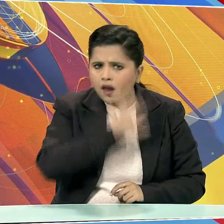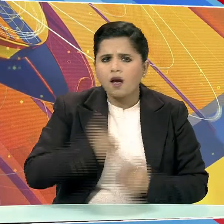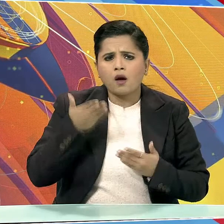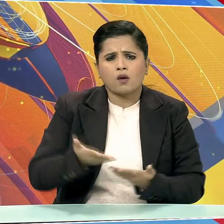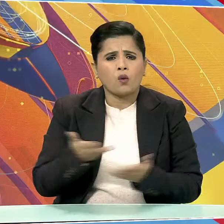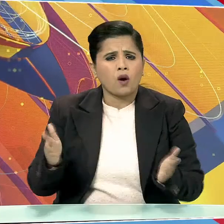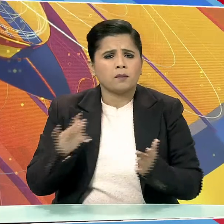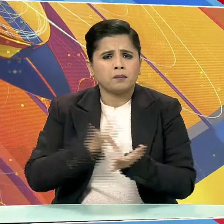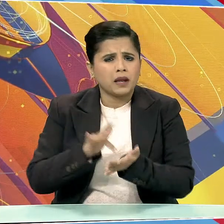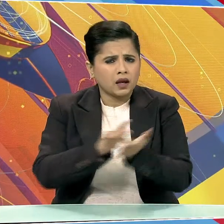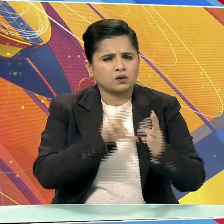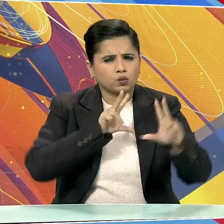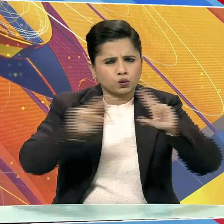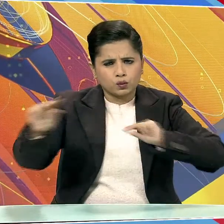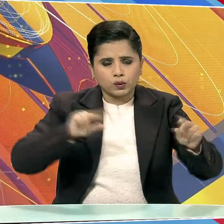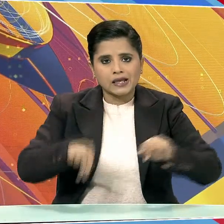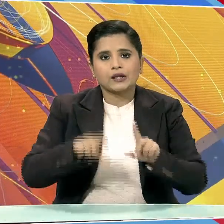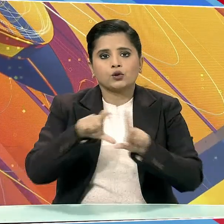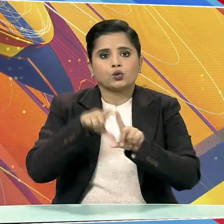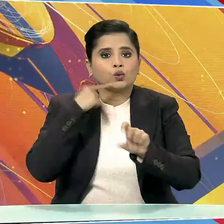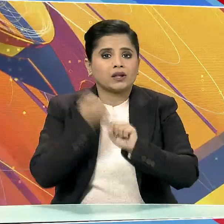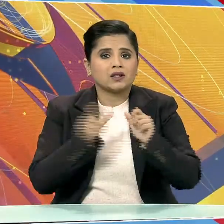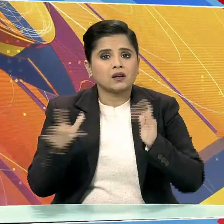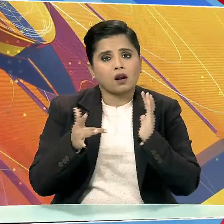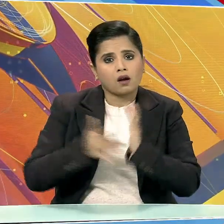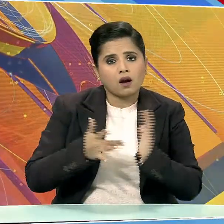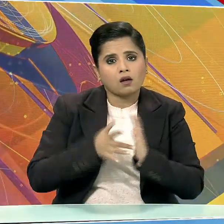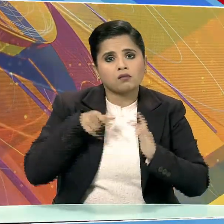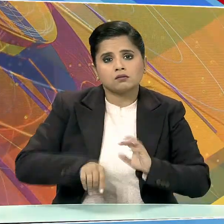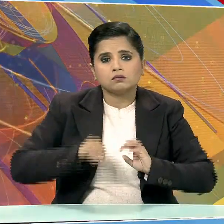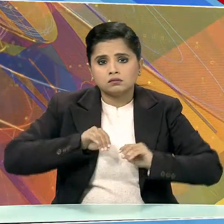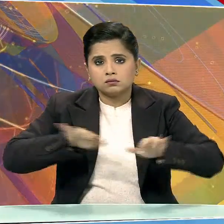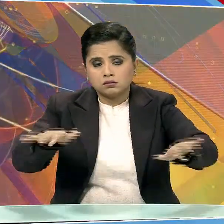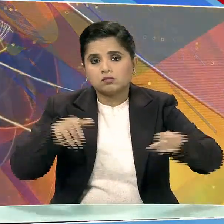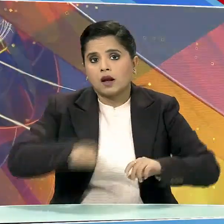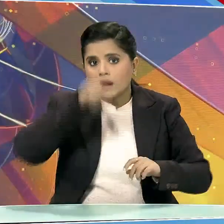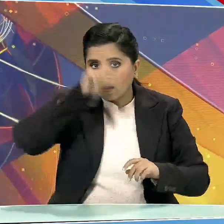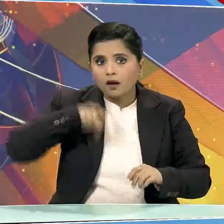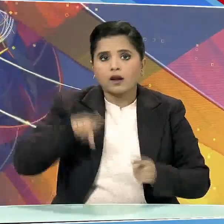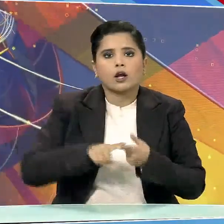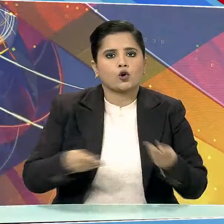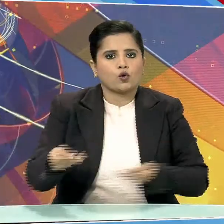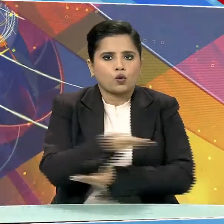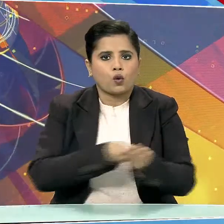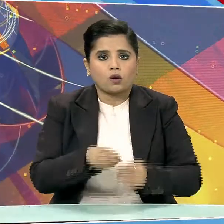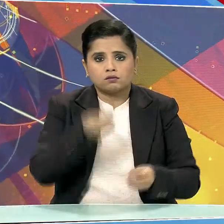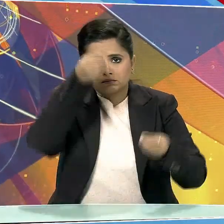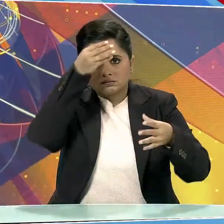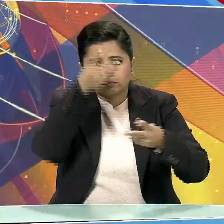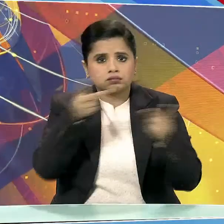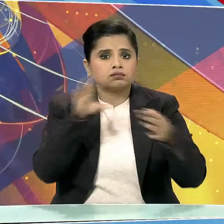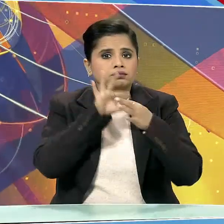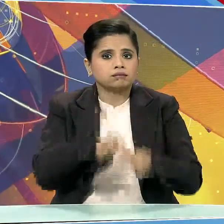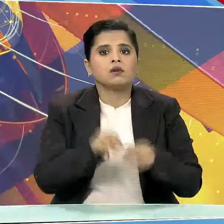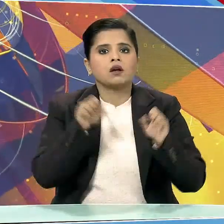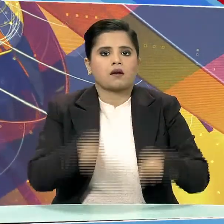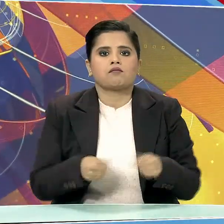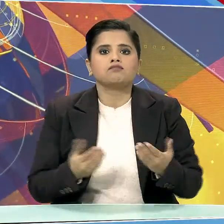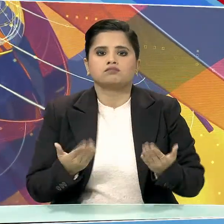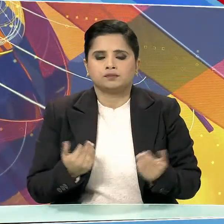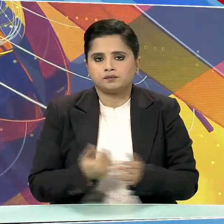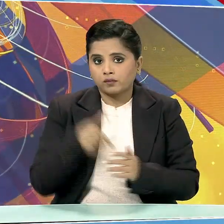के हर कोने में डिज्टल तकनीक की पहुँच होने पर ही भारत की अर्थ विवस्ता ज्यान आधारित बन्प सकेगी